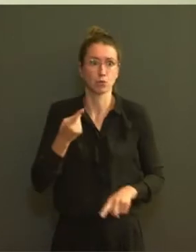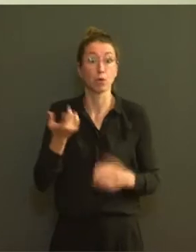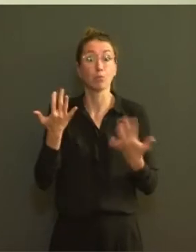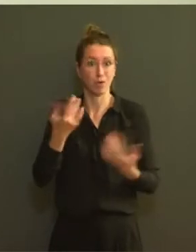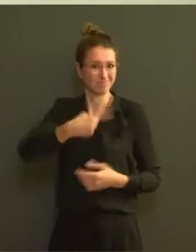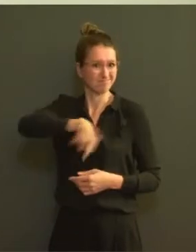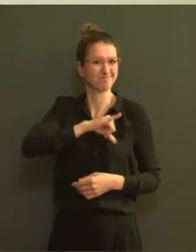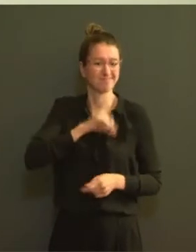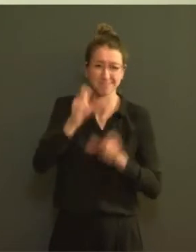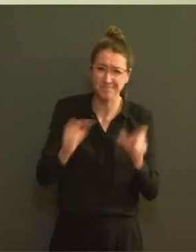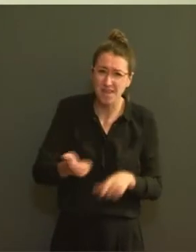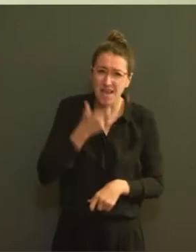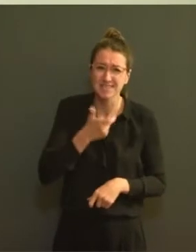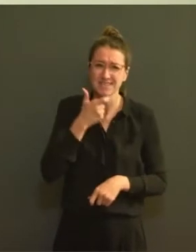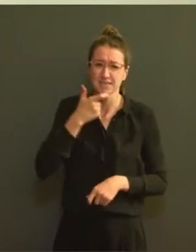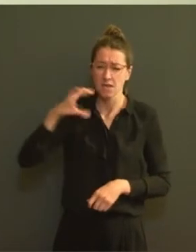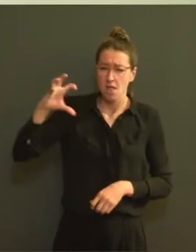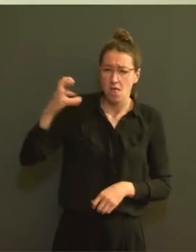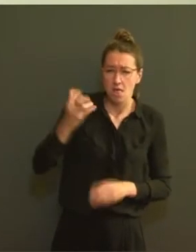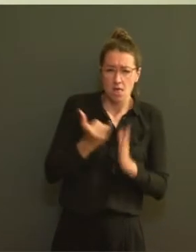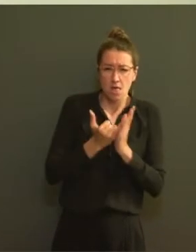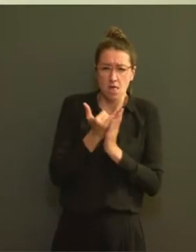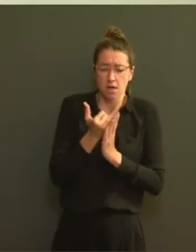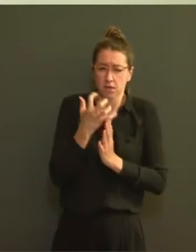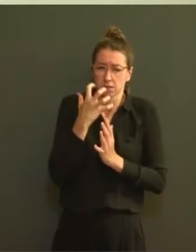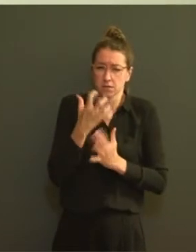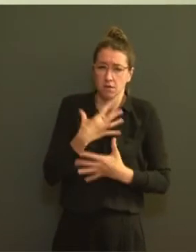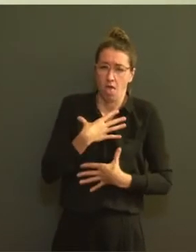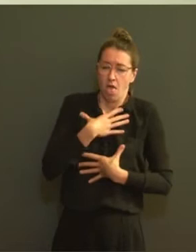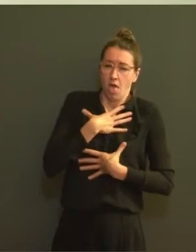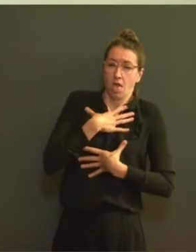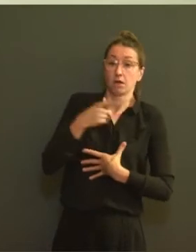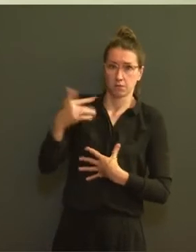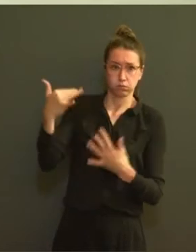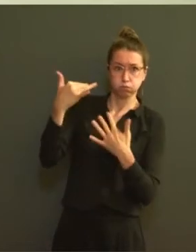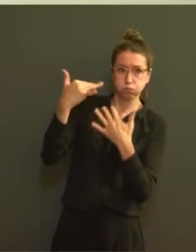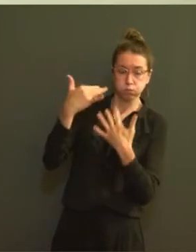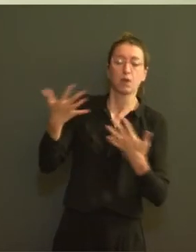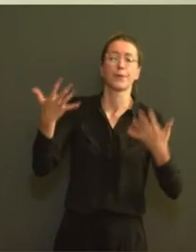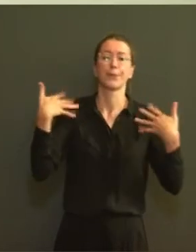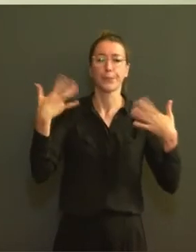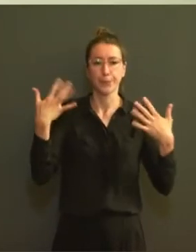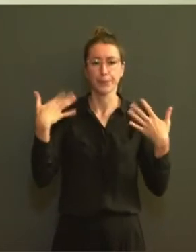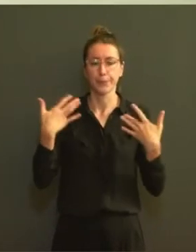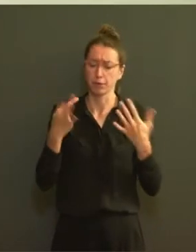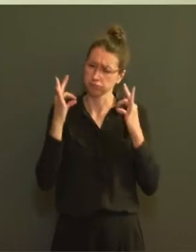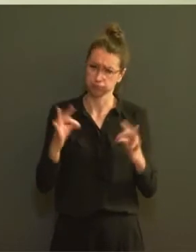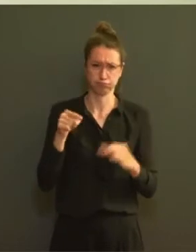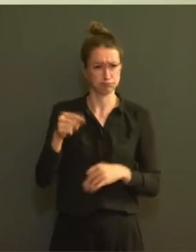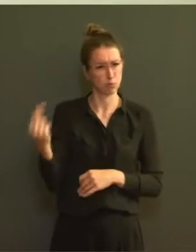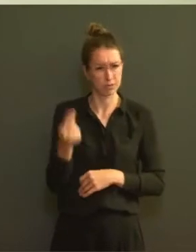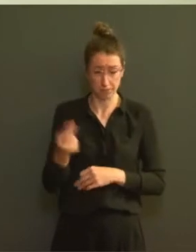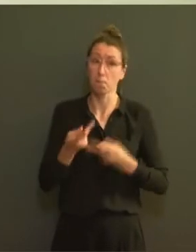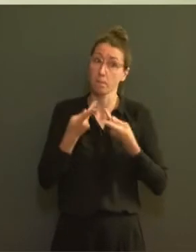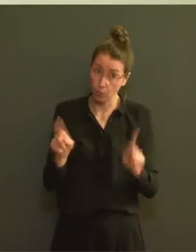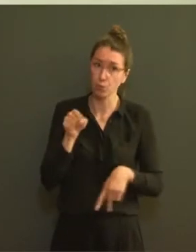personnes âgées plus sensibles à la chaleur que les autres. Il est évidemment important que la climatisation soit